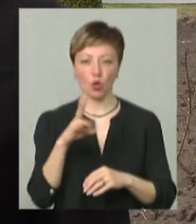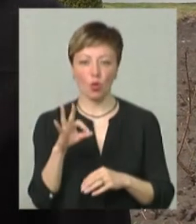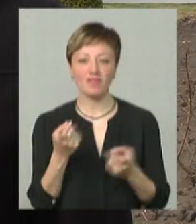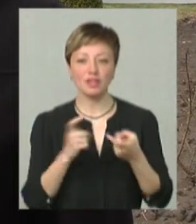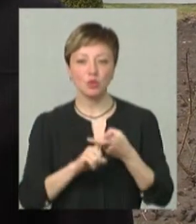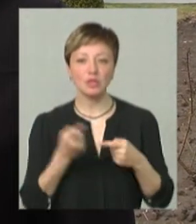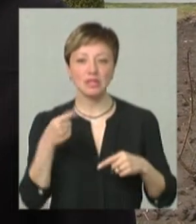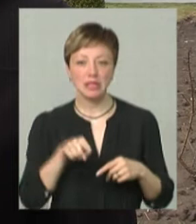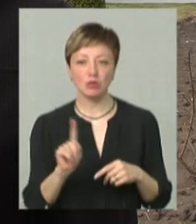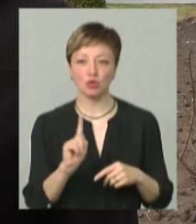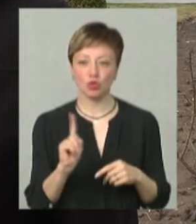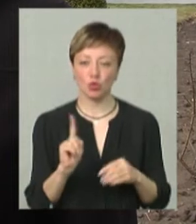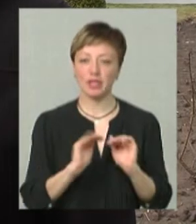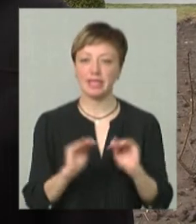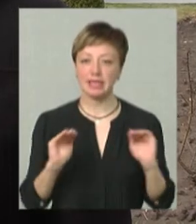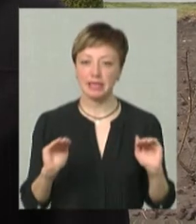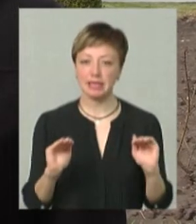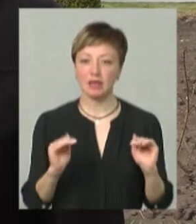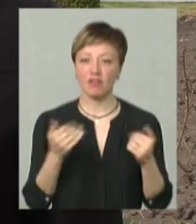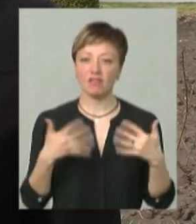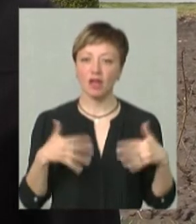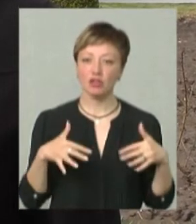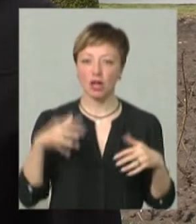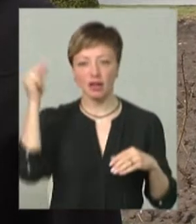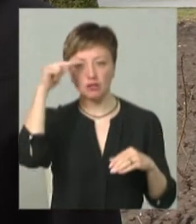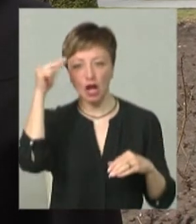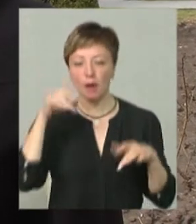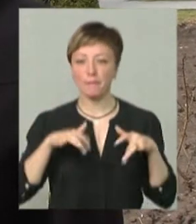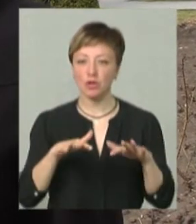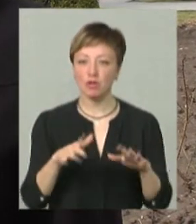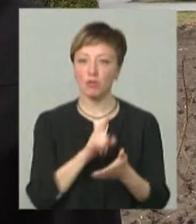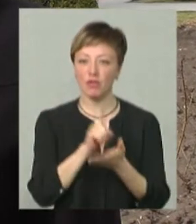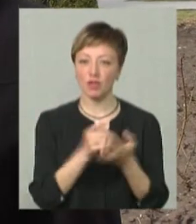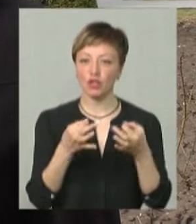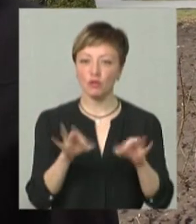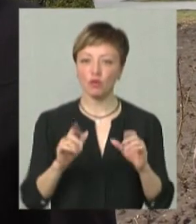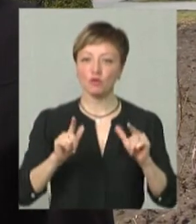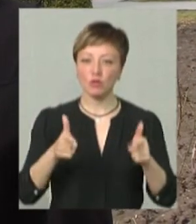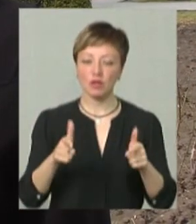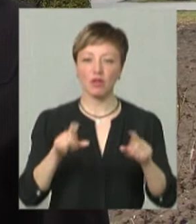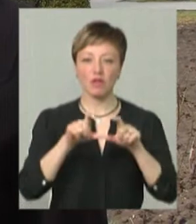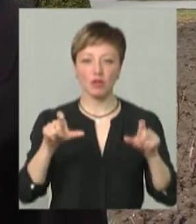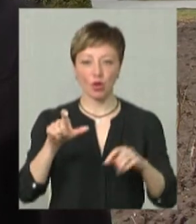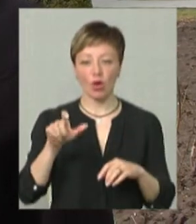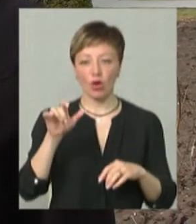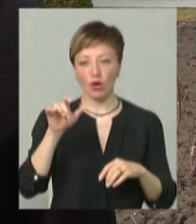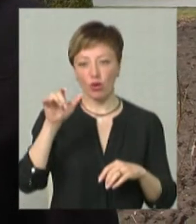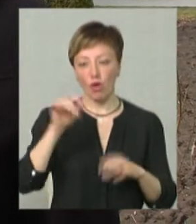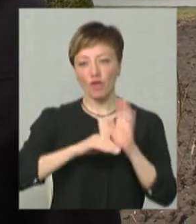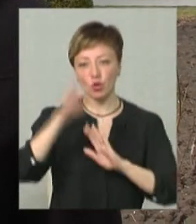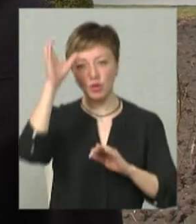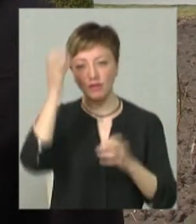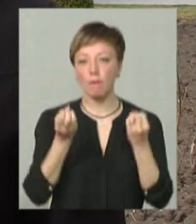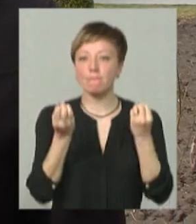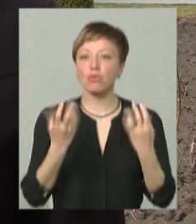В зв'язку з тим, що діти дещо втрачали навчальний процес, ми повинні дозволити їм вступити до закладів вищої освіти по дещо